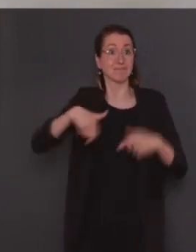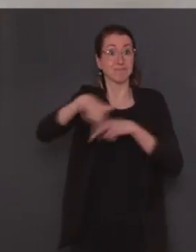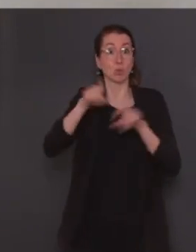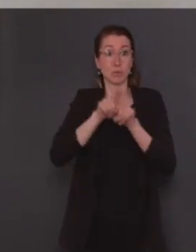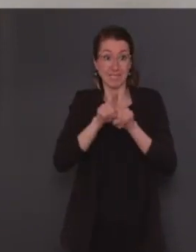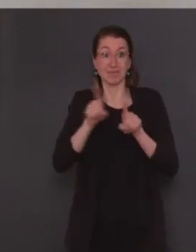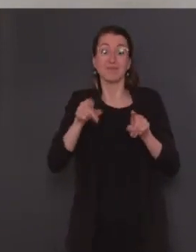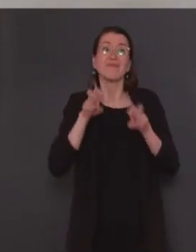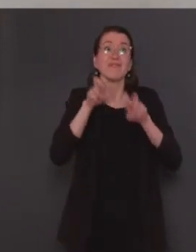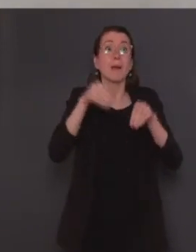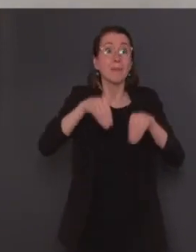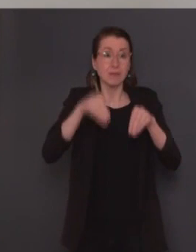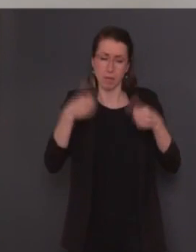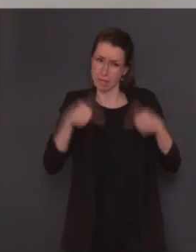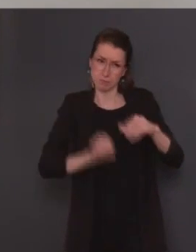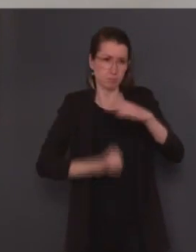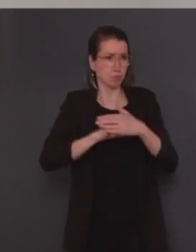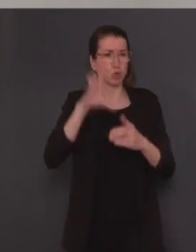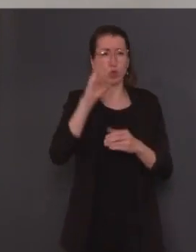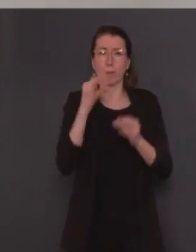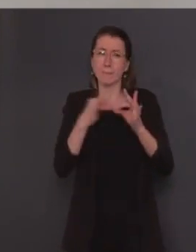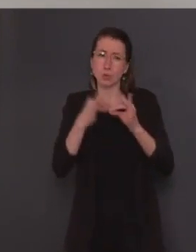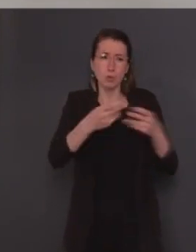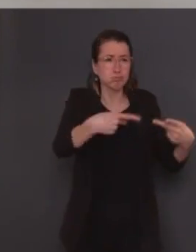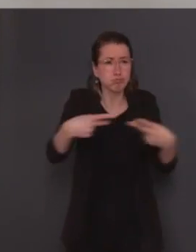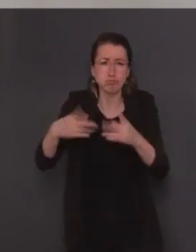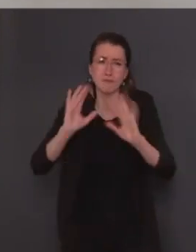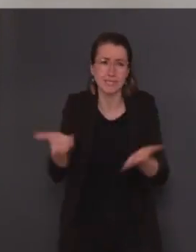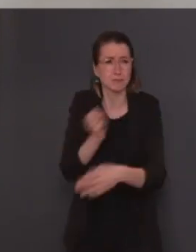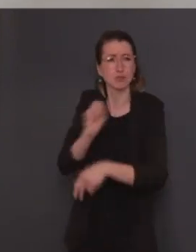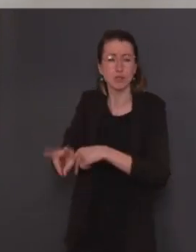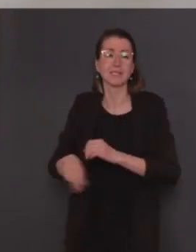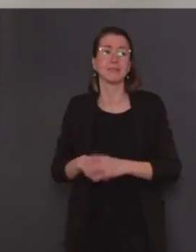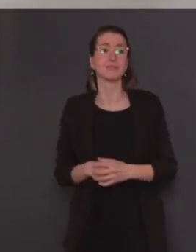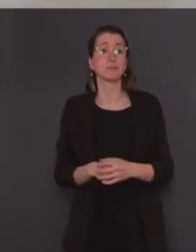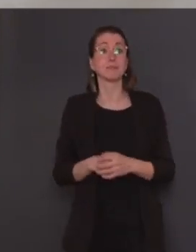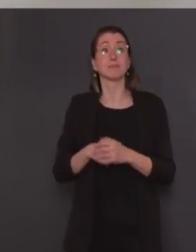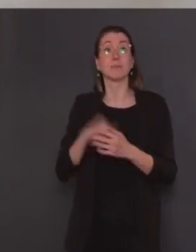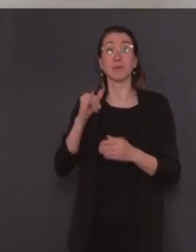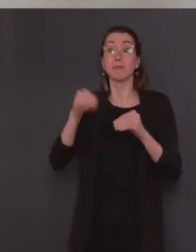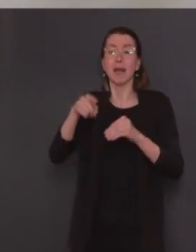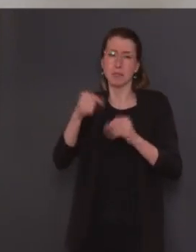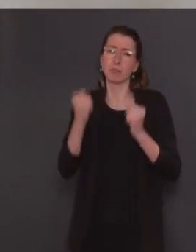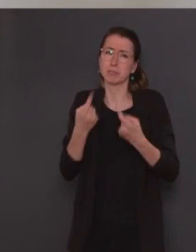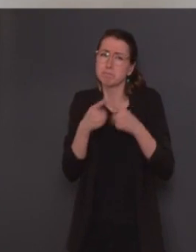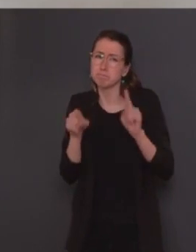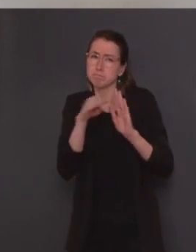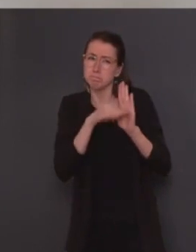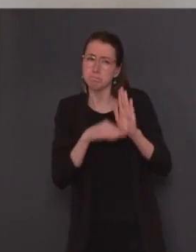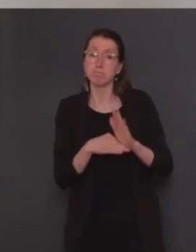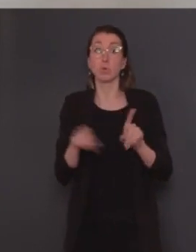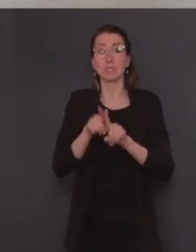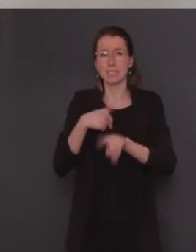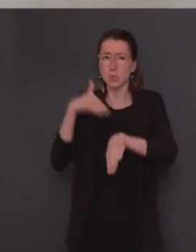Il y a des exceptions pour les plus petits commerces. Il sera aussi fortement recommandé à chaque client de porter une protection qui couvre